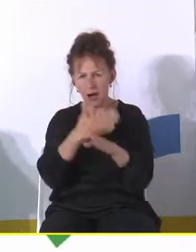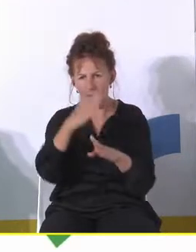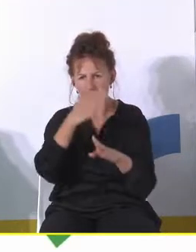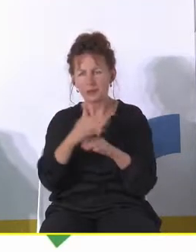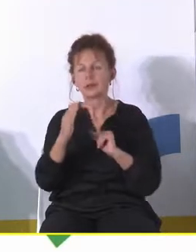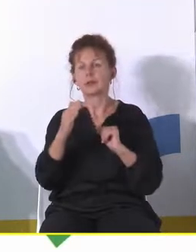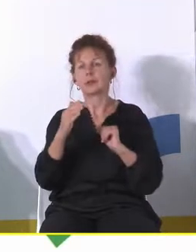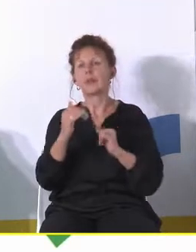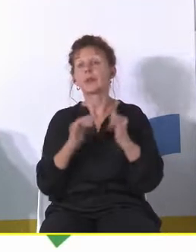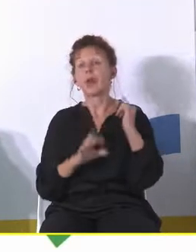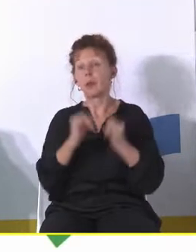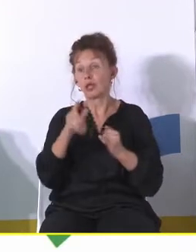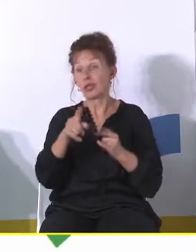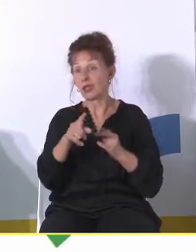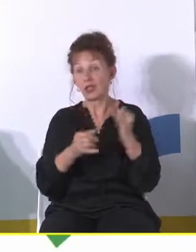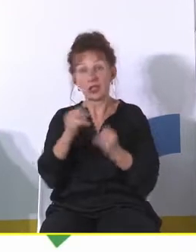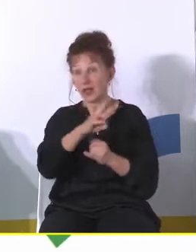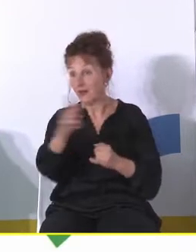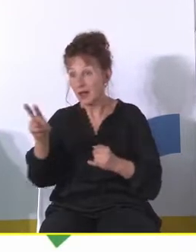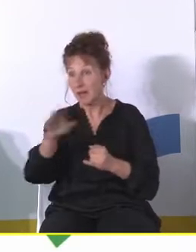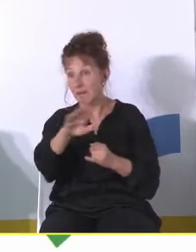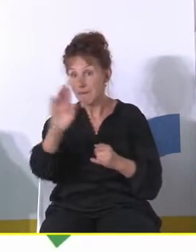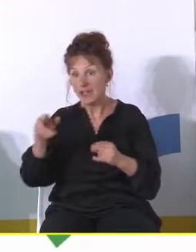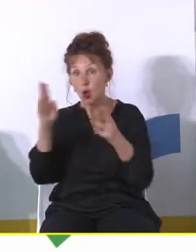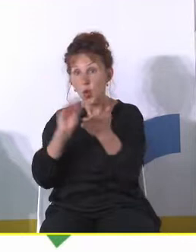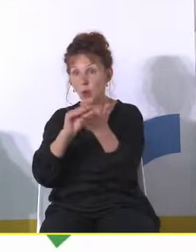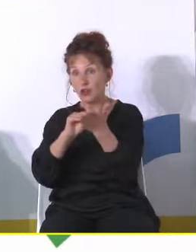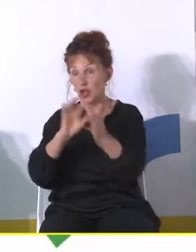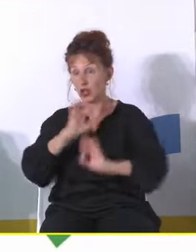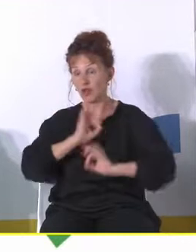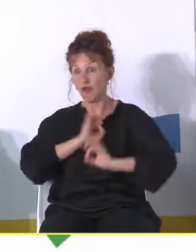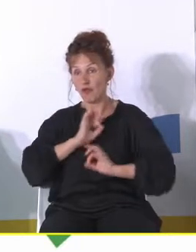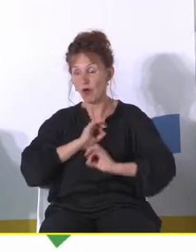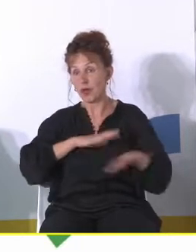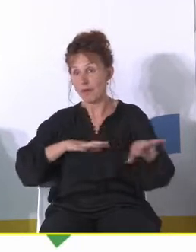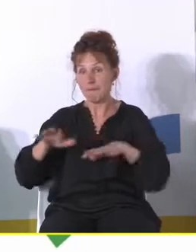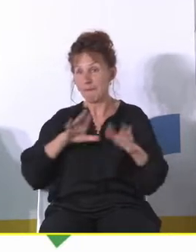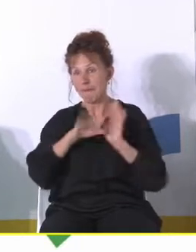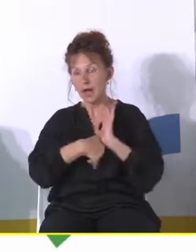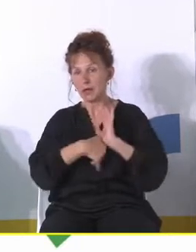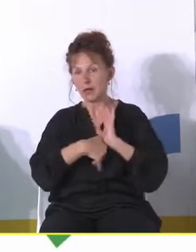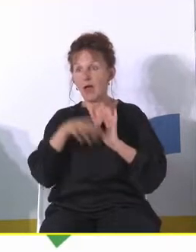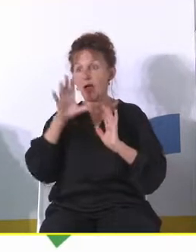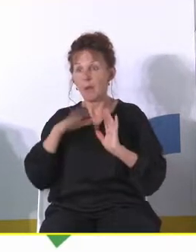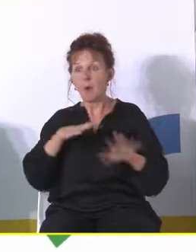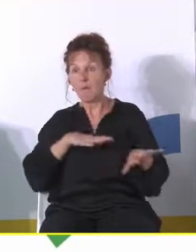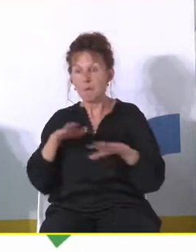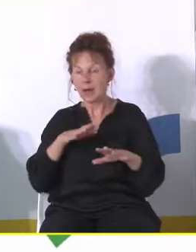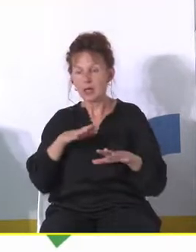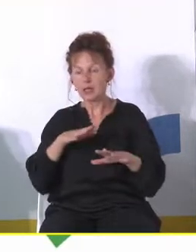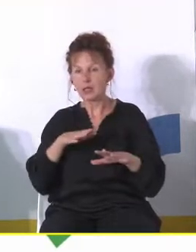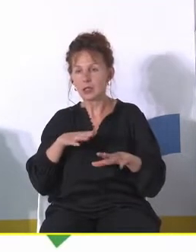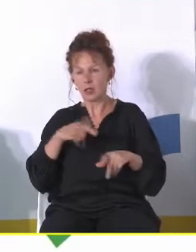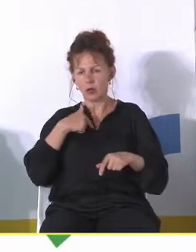bo jak Państwo sięgną do swoich doświadczeń z miastem, miasto to jest emocja. W ogóle miejsce zamieszkania to jest emocja. Czy ja się w tym miejscu